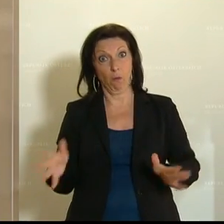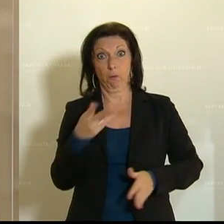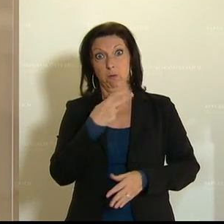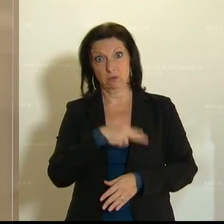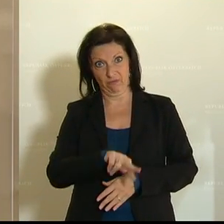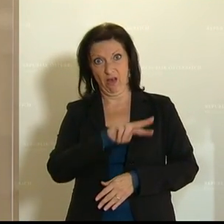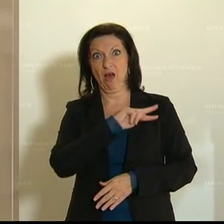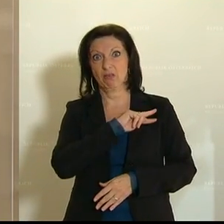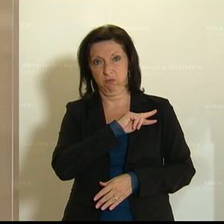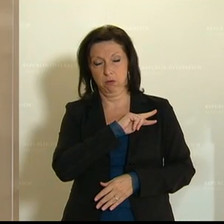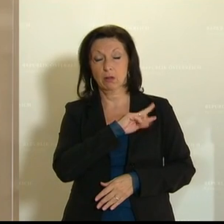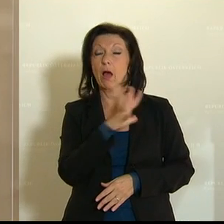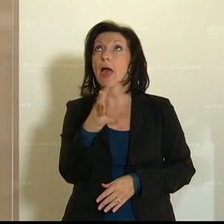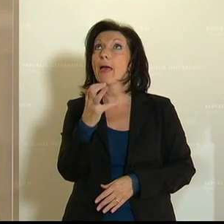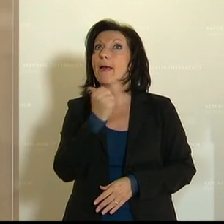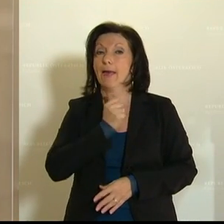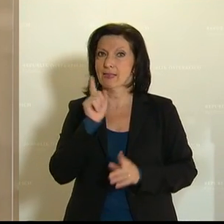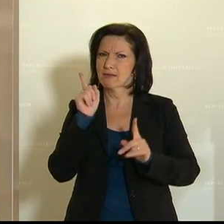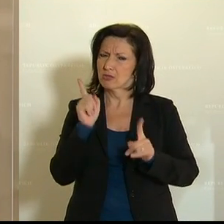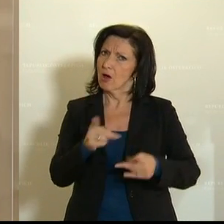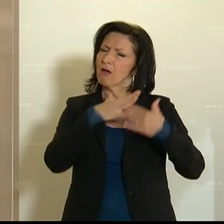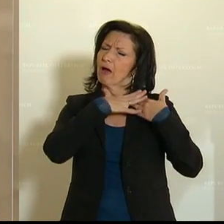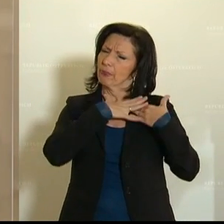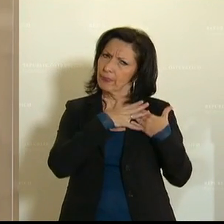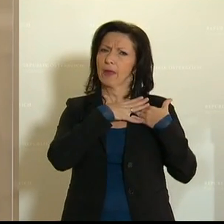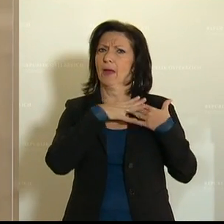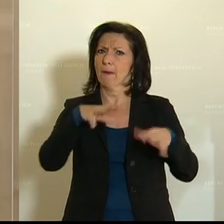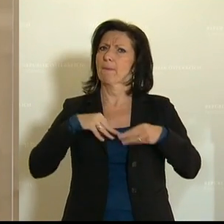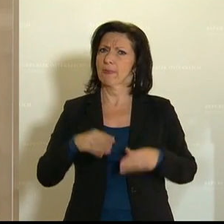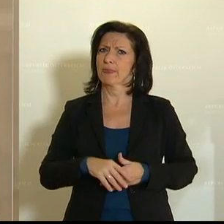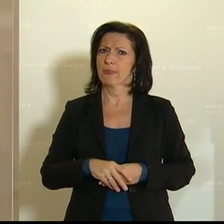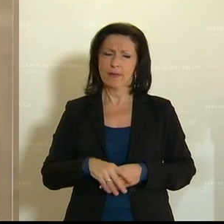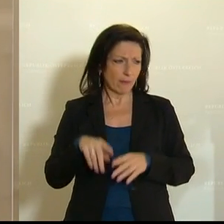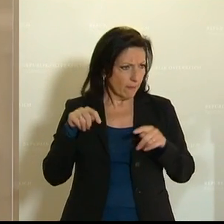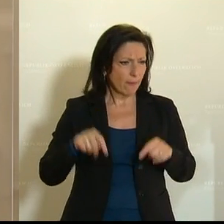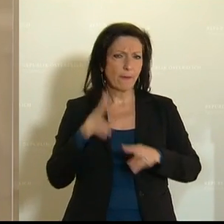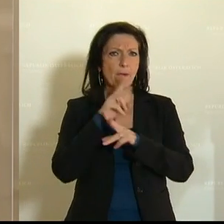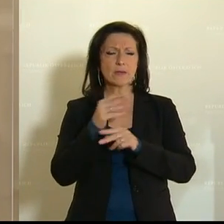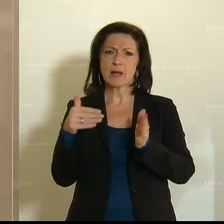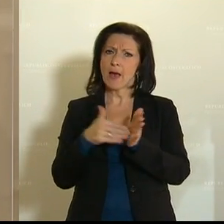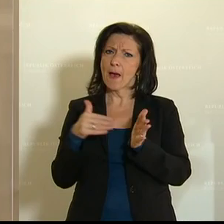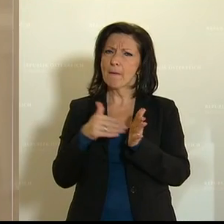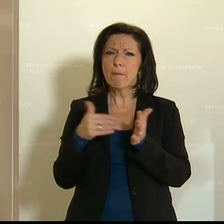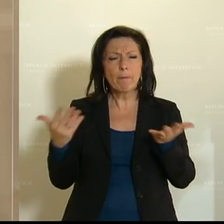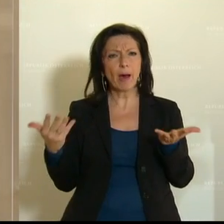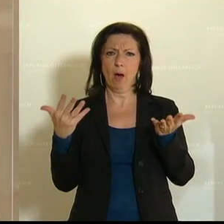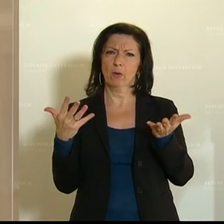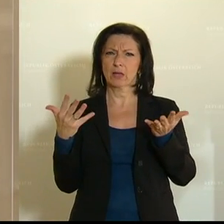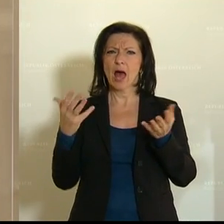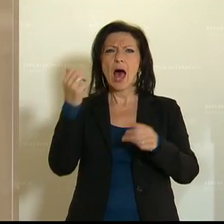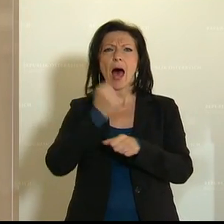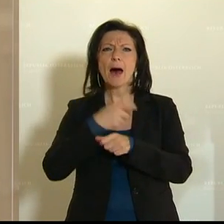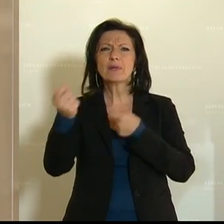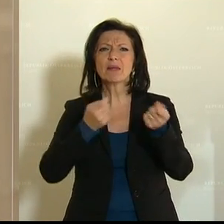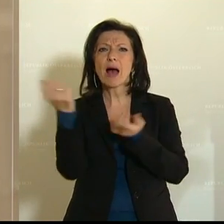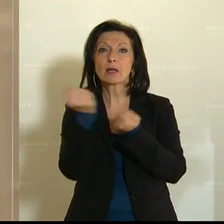endlich übernommen werden muss. Unser Land braucht eine mutige, eine aktive, eine vorausschauende Arbeitsmarktpolitik.